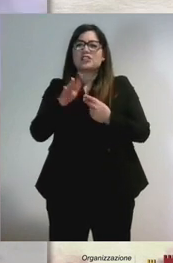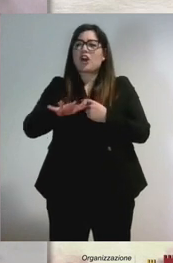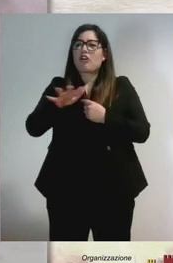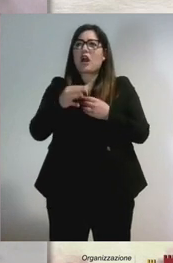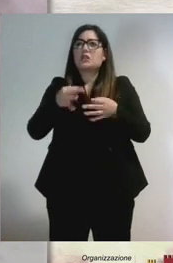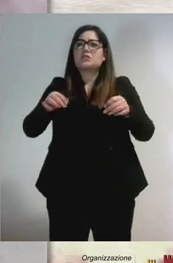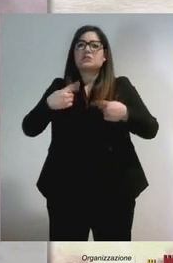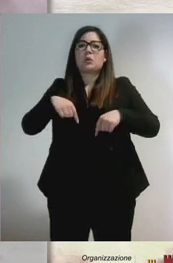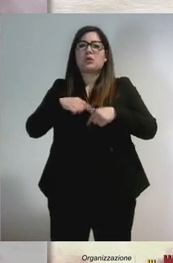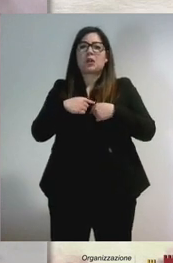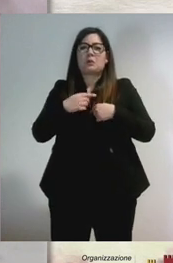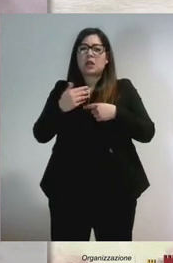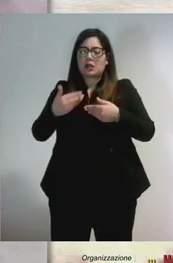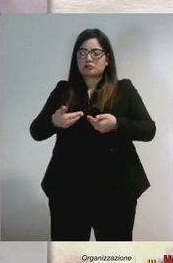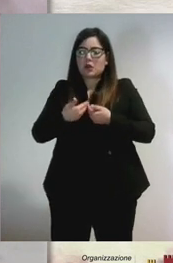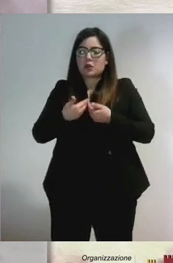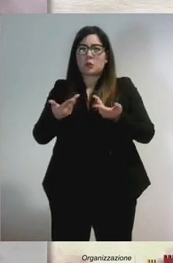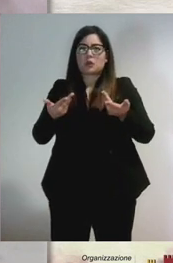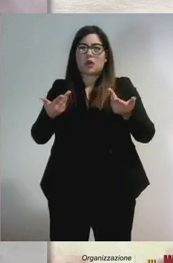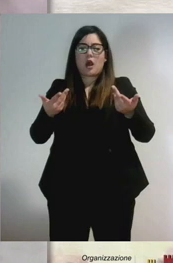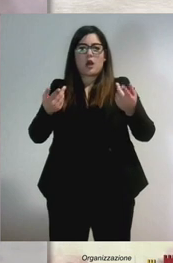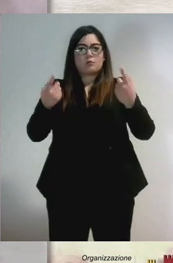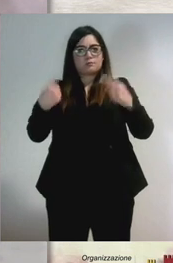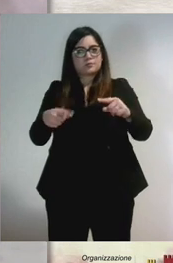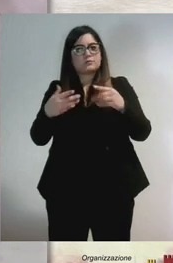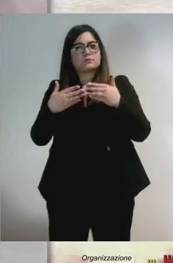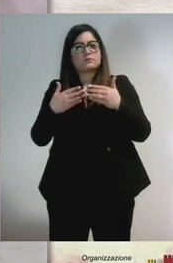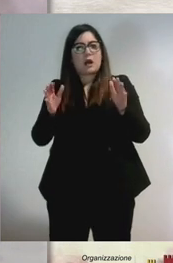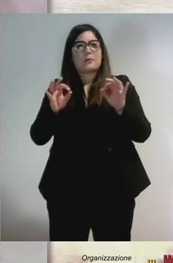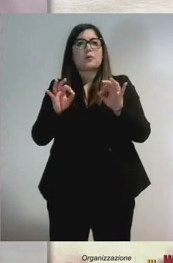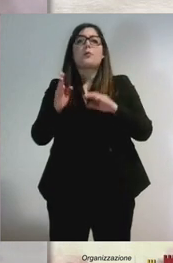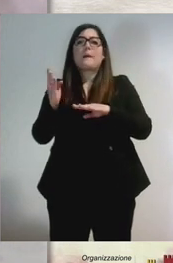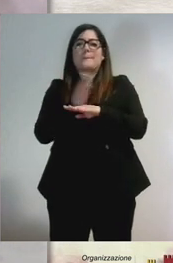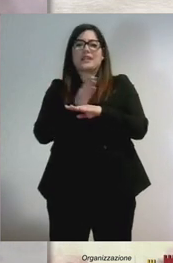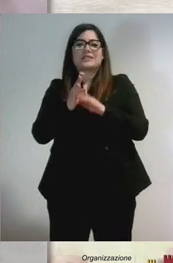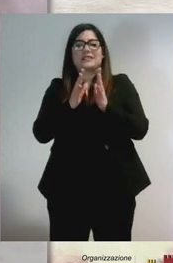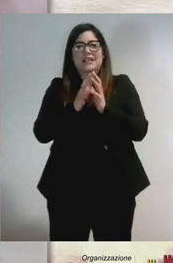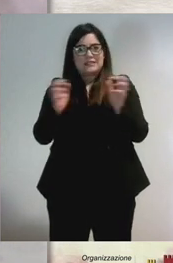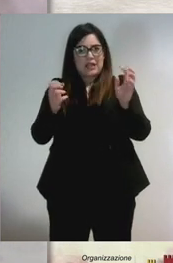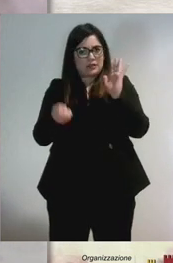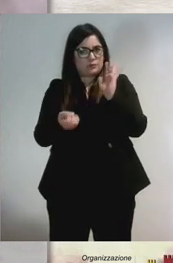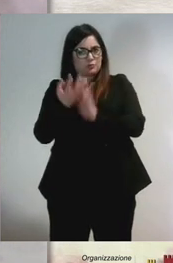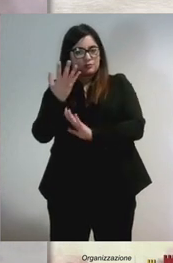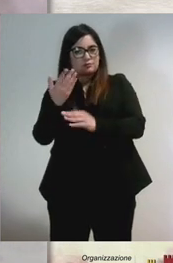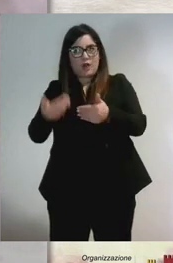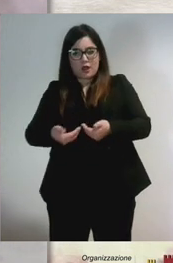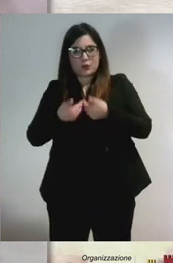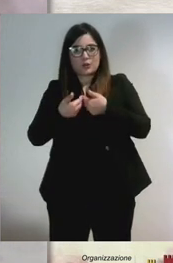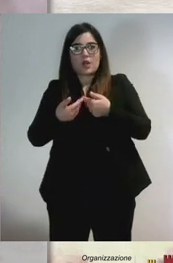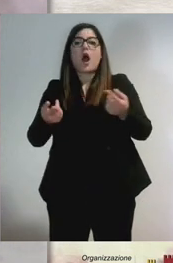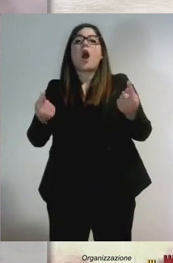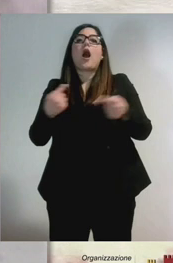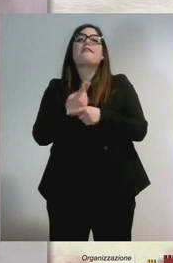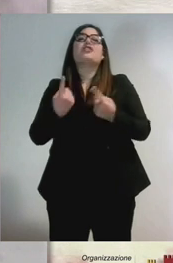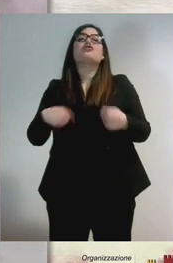Ci aiuta. Ci aiuta ad aprire business, ad aprire aziende. E quando noi ci spostiamo